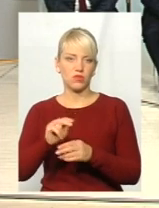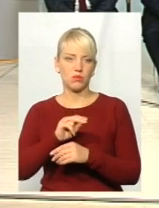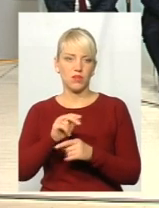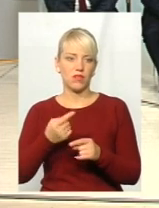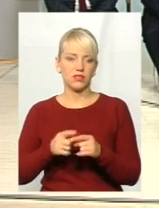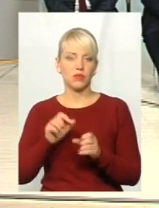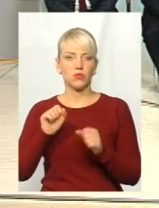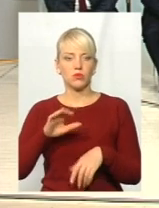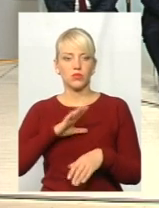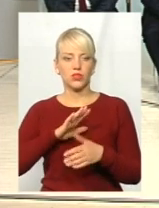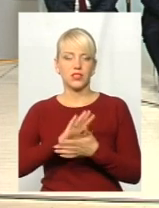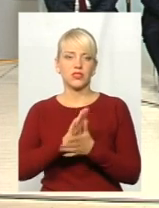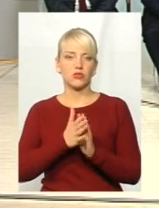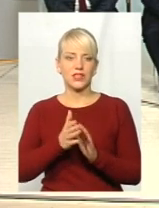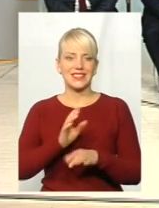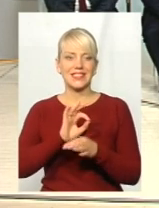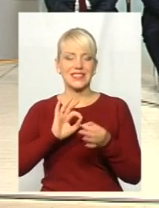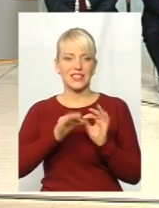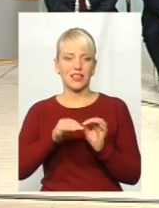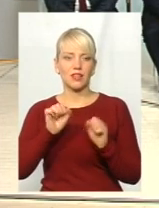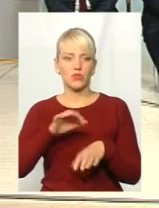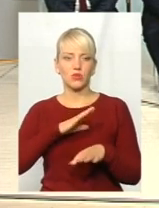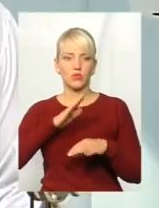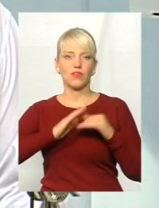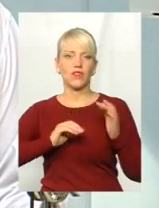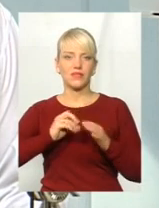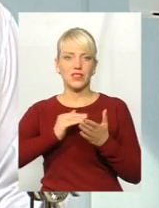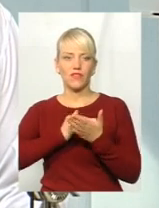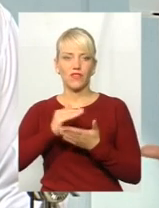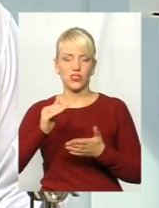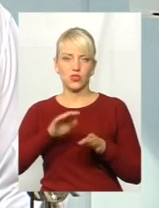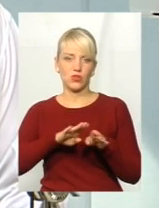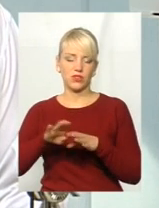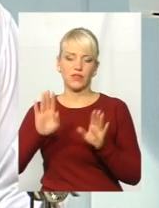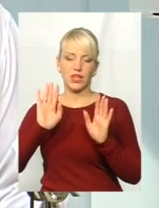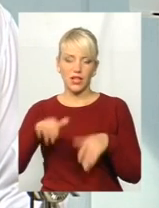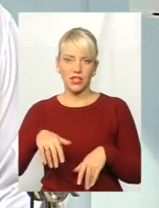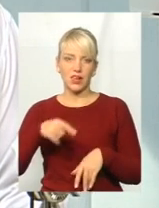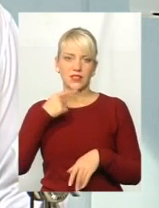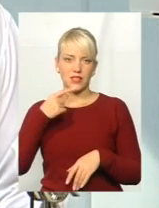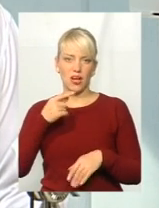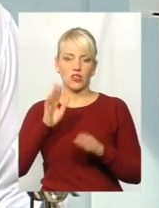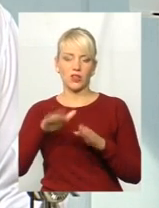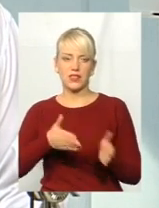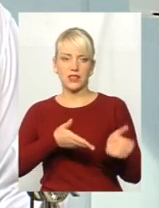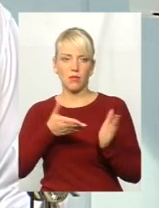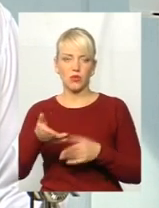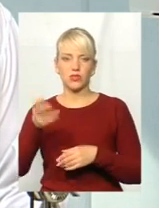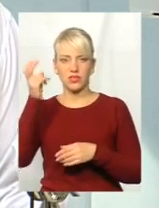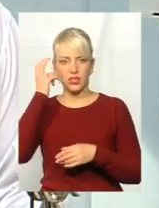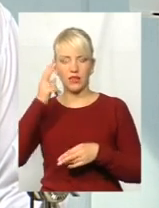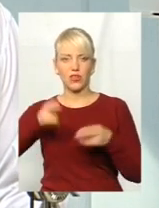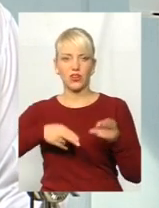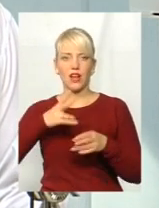Можливо, дійсно, ситуація складна. Можливо, треба фахівця вищого рівня. Ну, хай скажуть, хай запросять з Києва хірурга, але